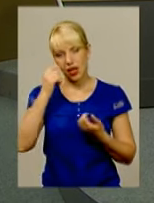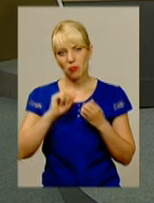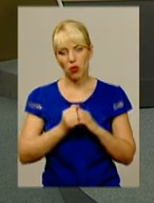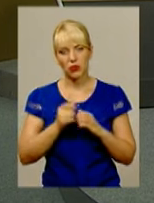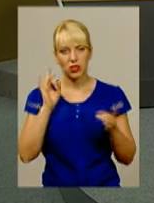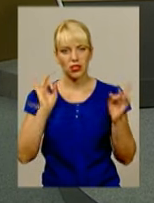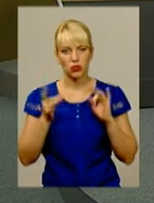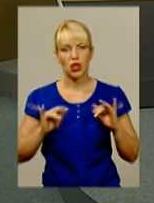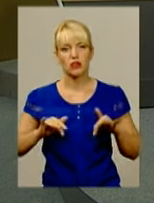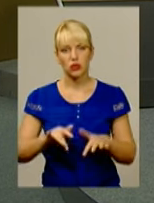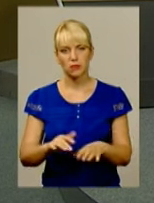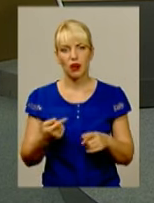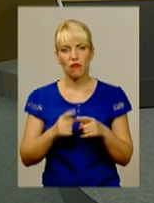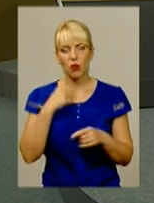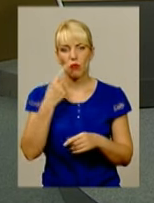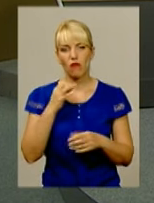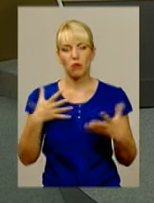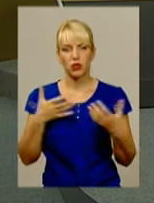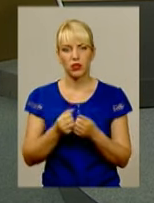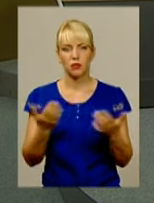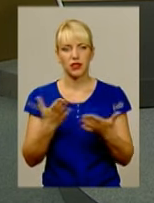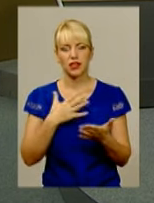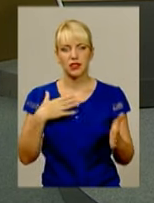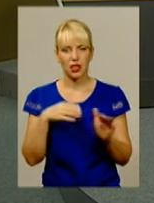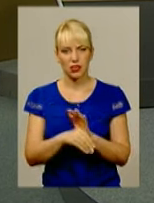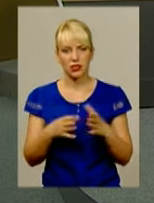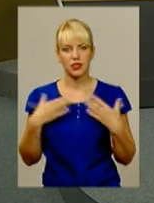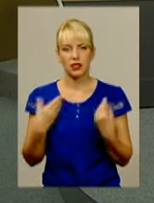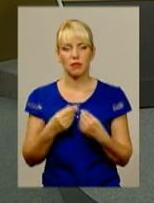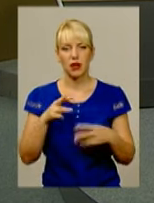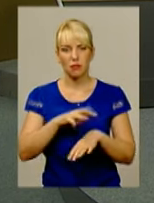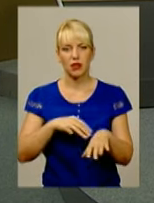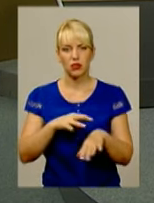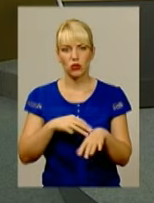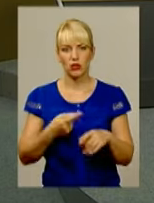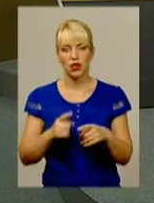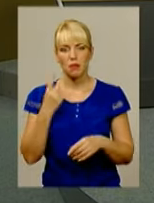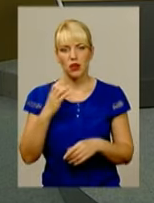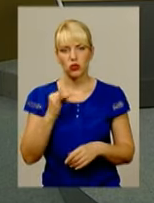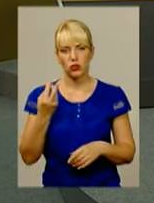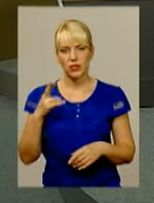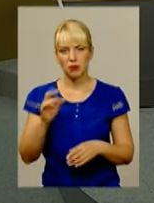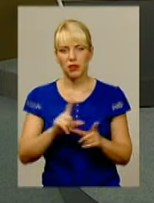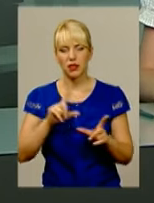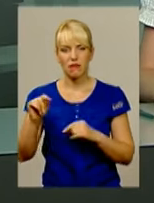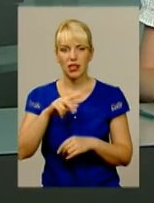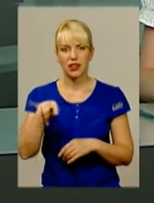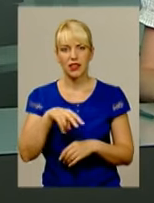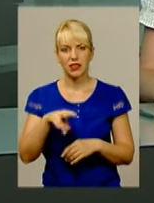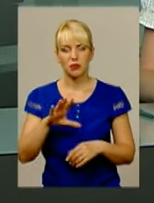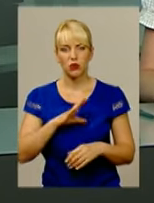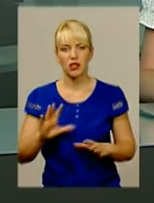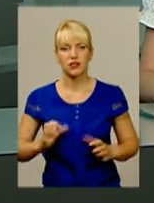резонансною справою. Йдеться про ДТП, в котрій загинула сім'я міліціонера. 1 серпня на виїзді з Литичева